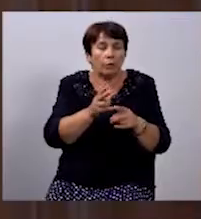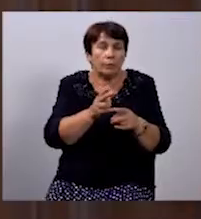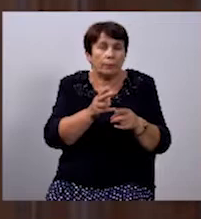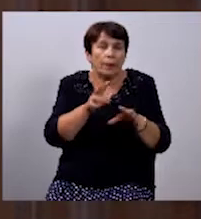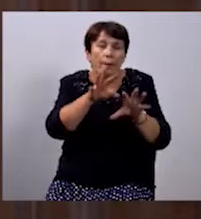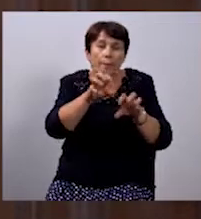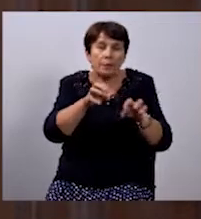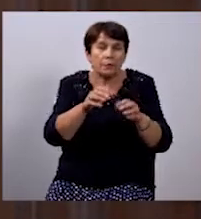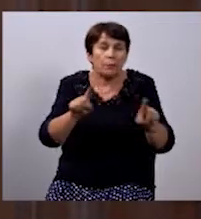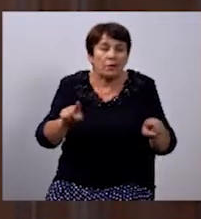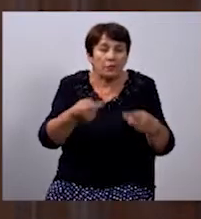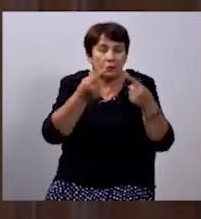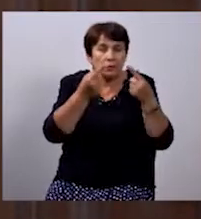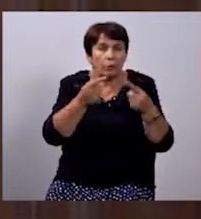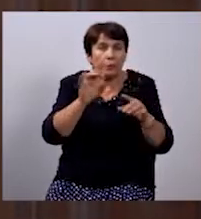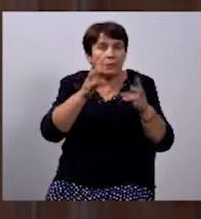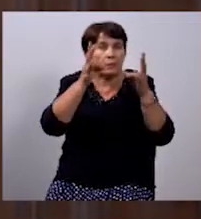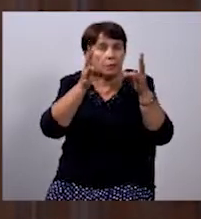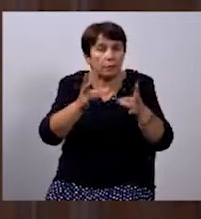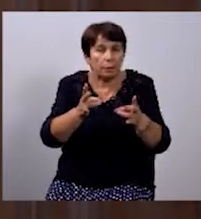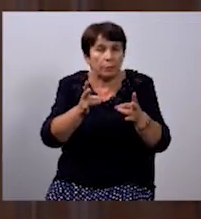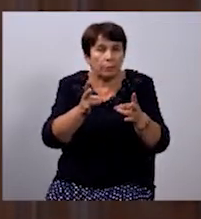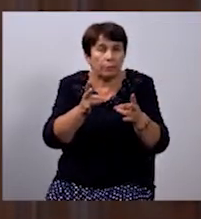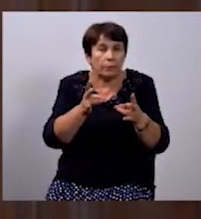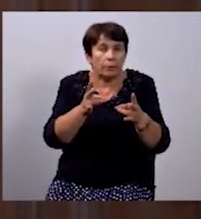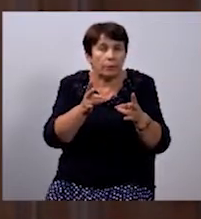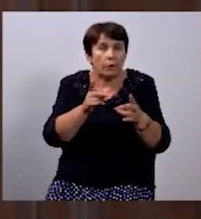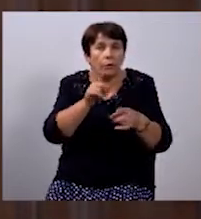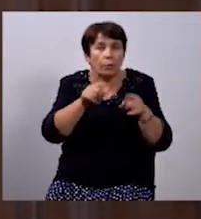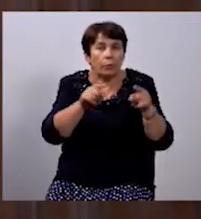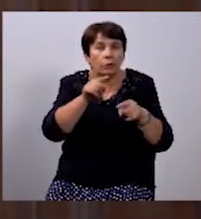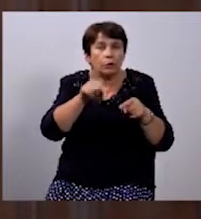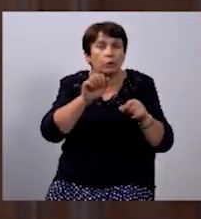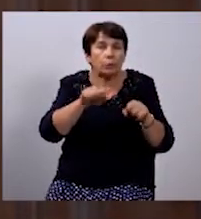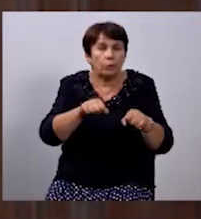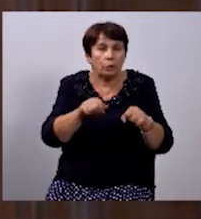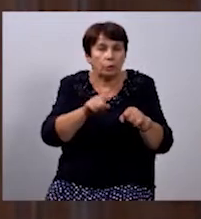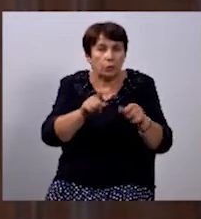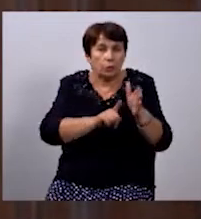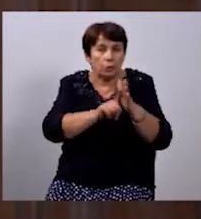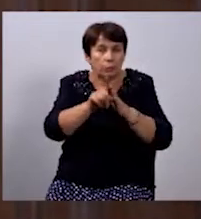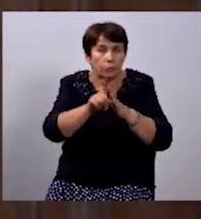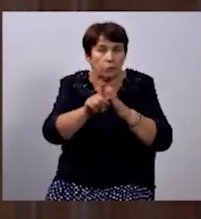Масаж, відновлення після травм, будь-що. можна спочатку,